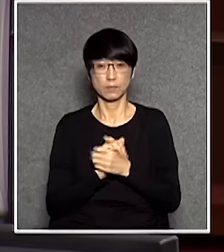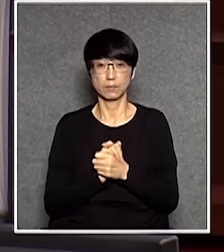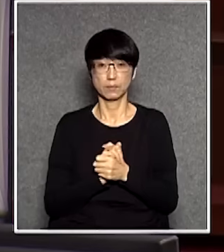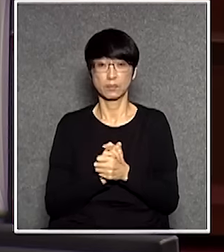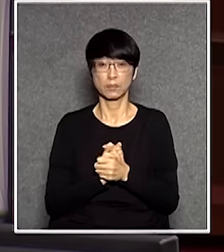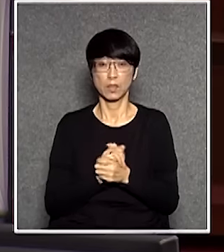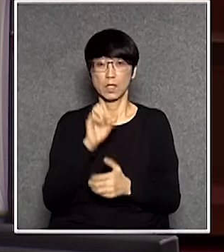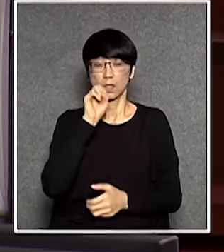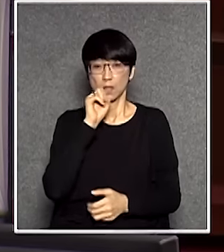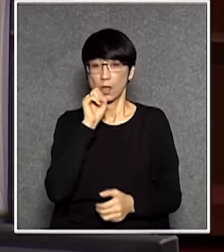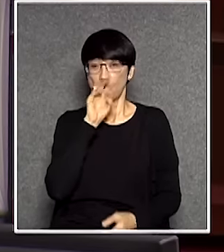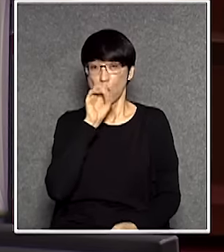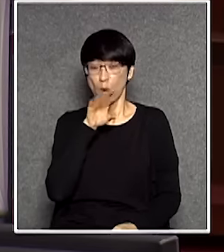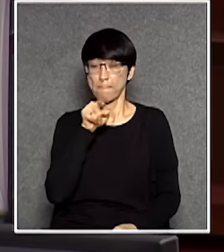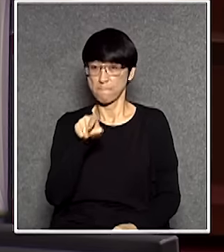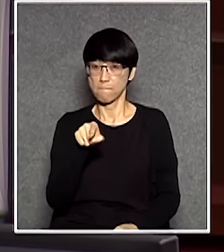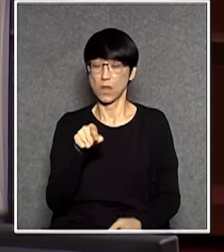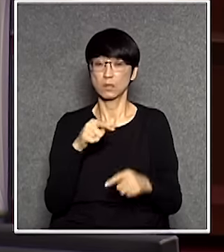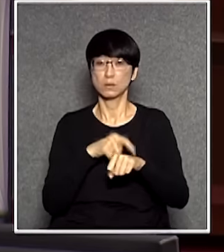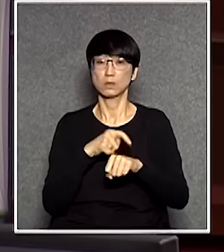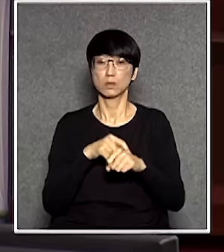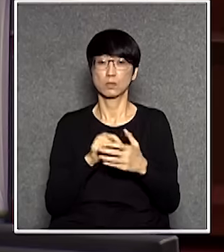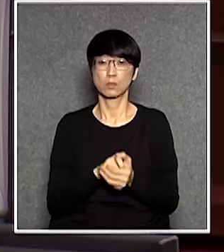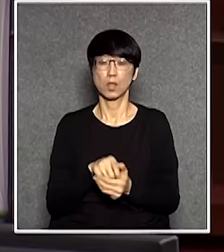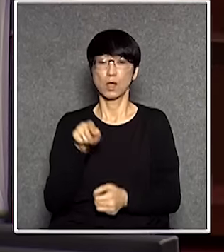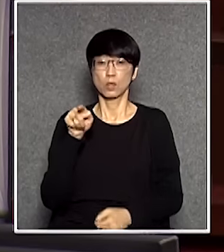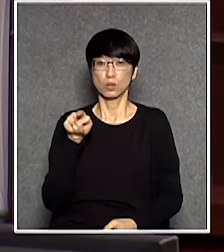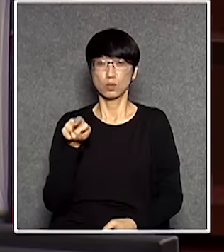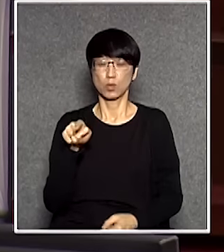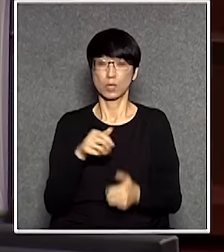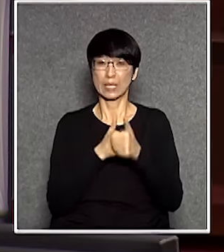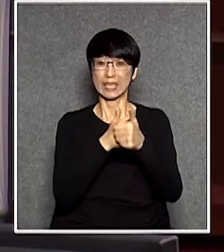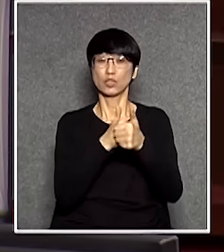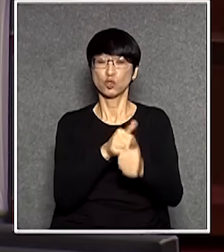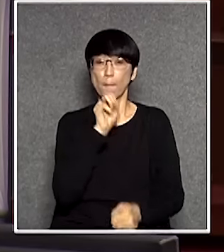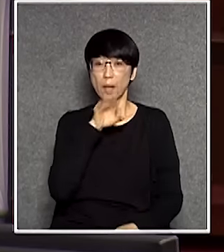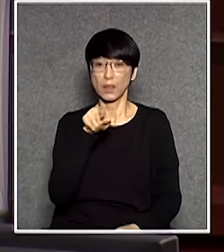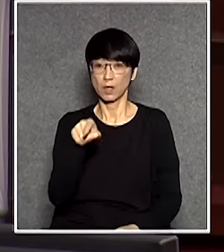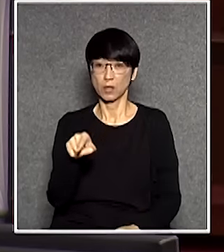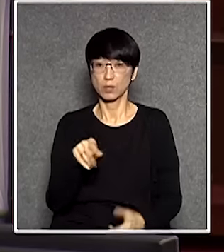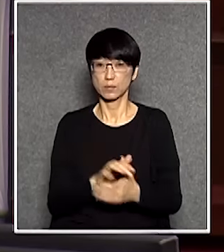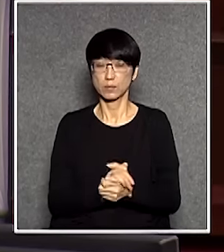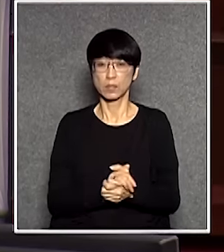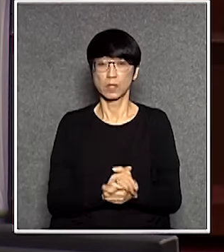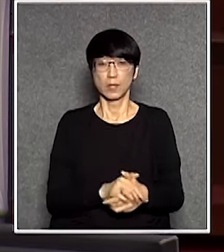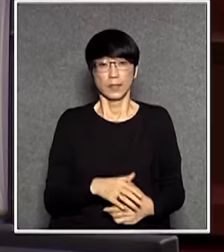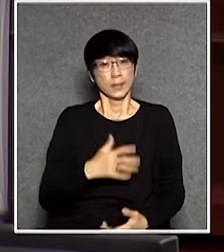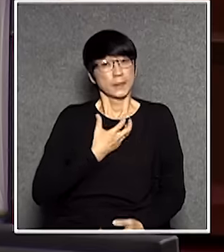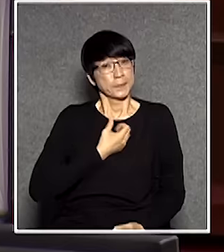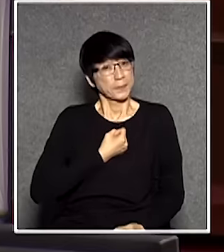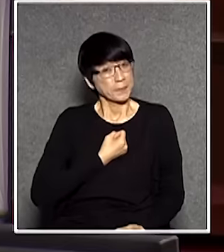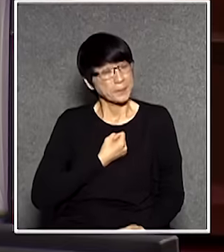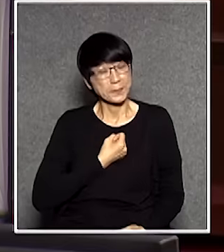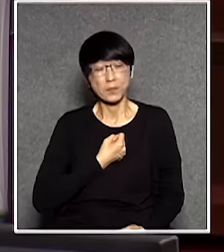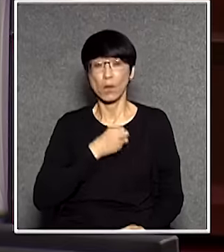我提口頭質詢問他的時候他還要在我跟進問題的時候他才心不甘情不願告訴我們